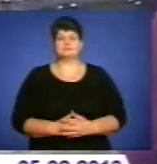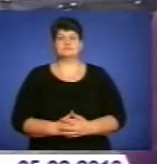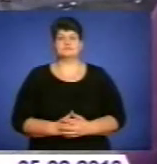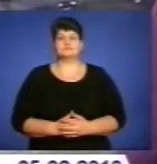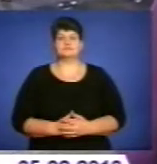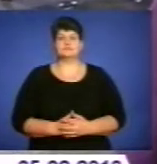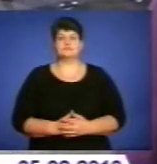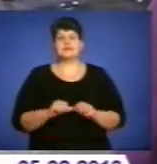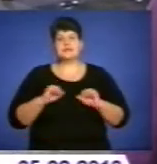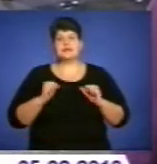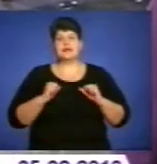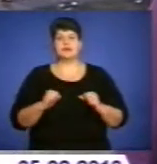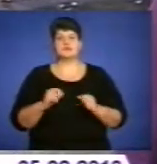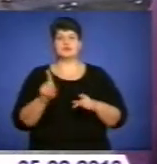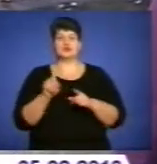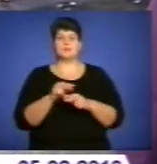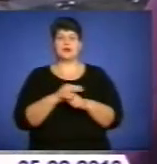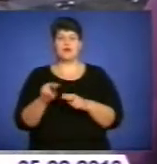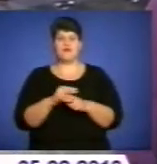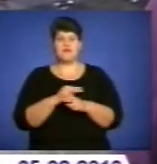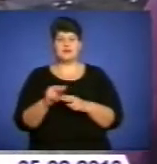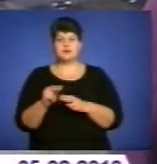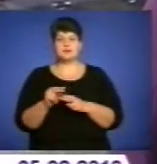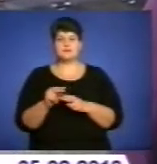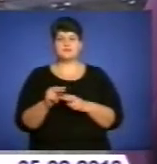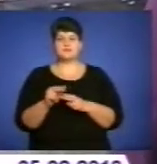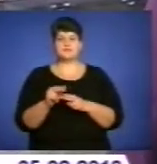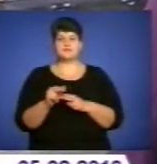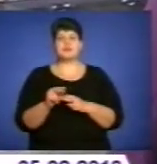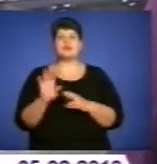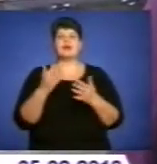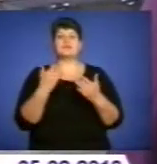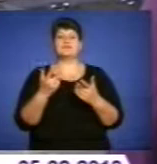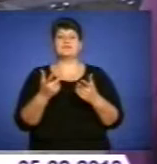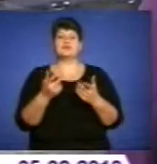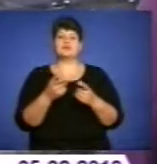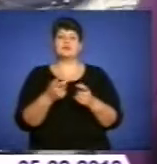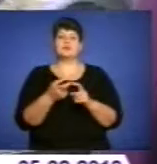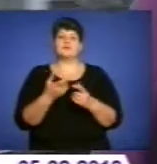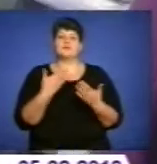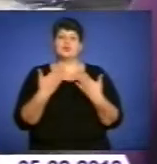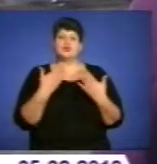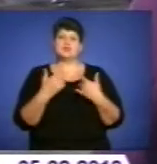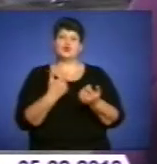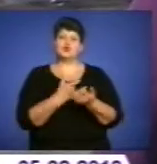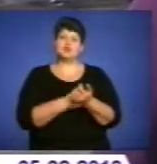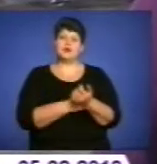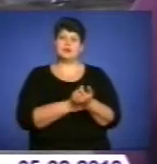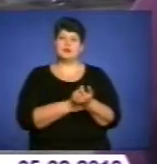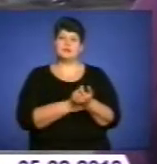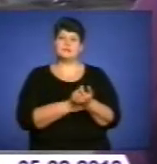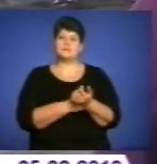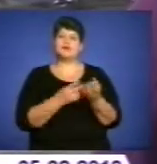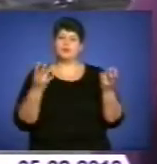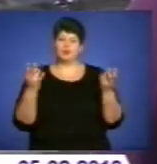Переважно так стараємося, щоб лікуватися. І доставитися до щеплення? До щеплення? Ну, я думаю, що